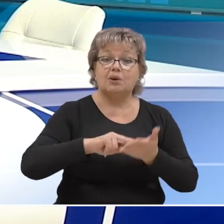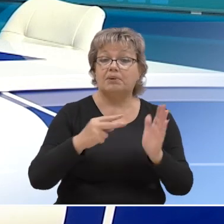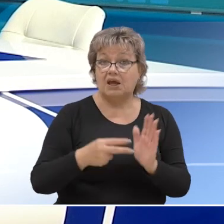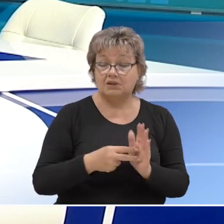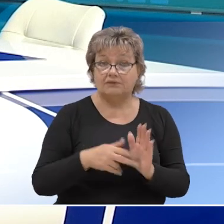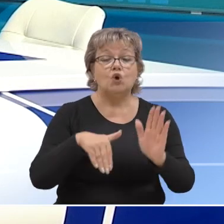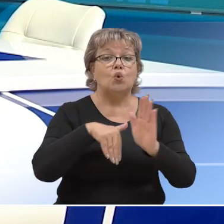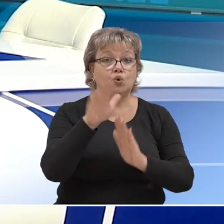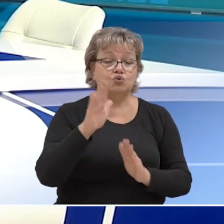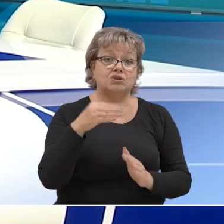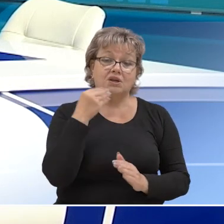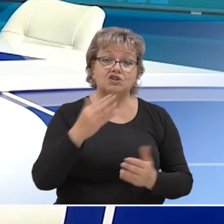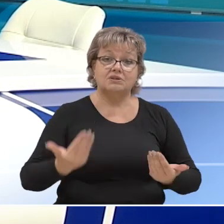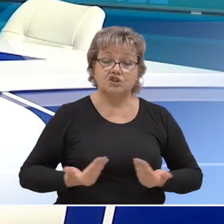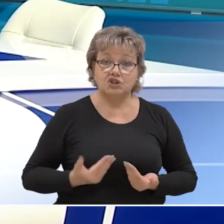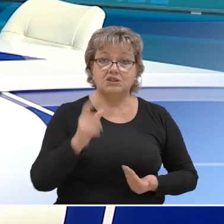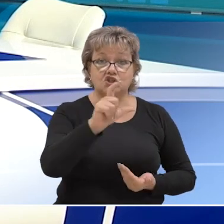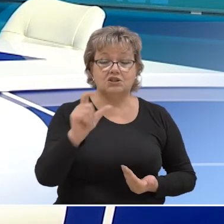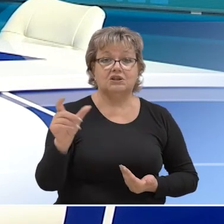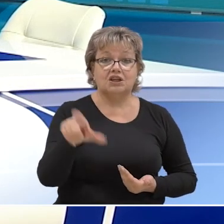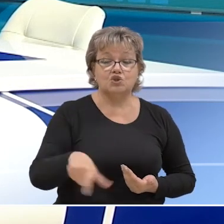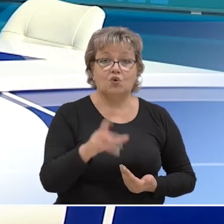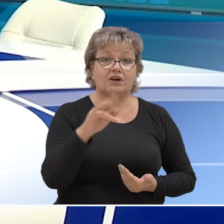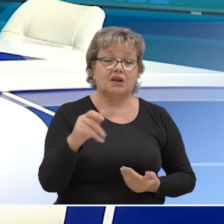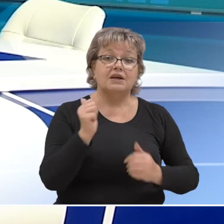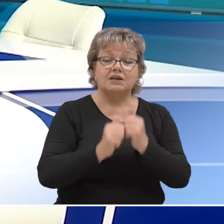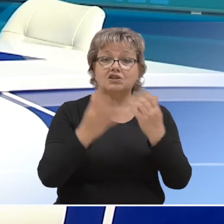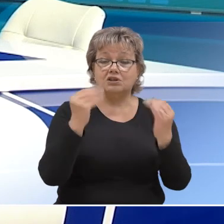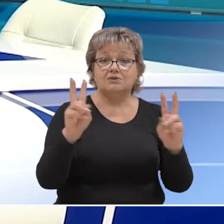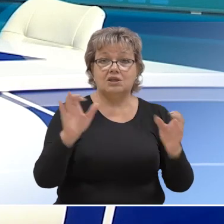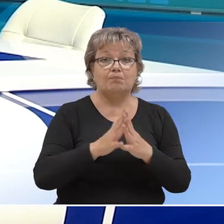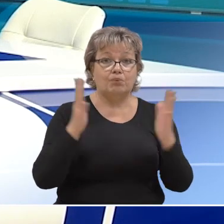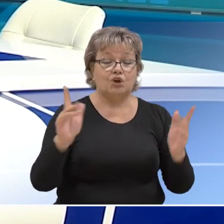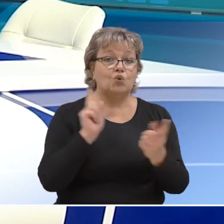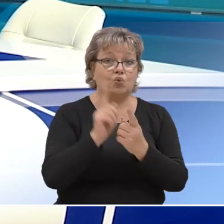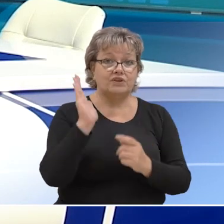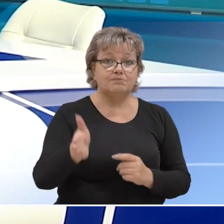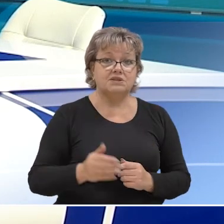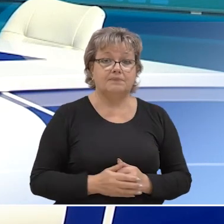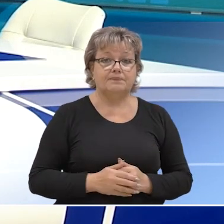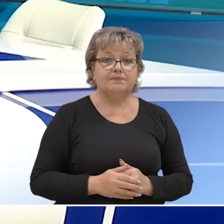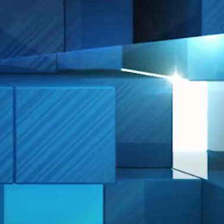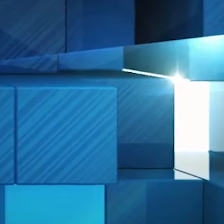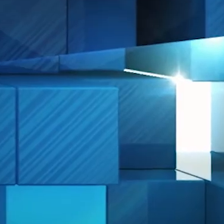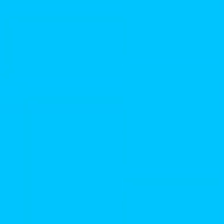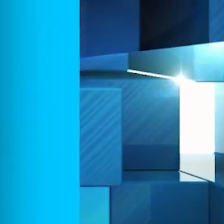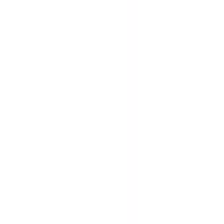региональных проектов улучшит качество жизни жителей Донского края. С каждым днем у нас тем все более. Увидимся.